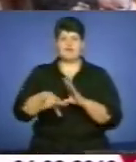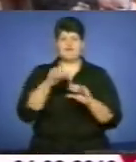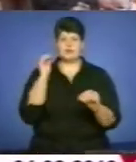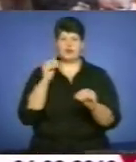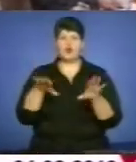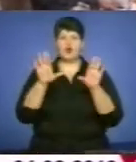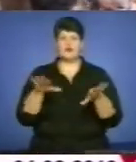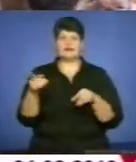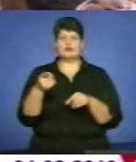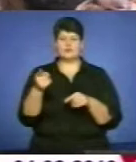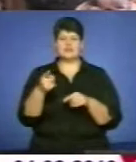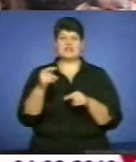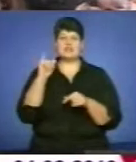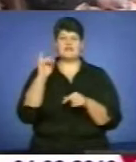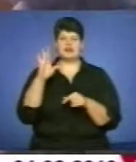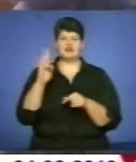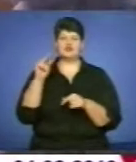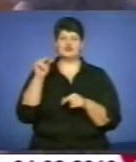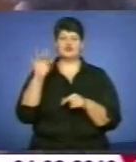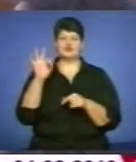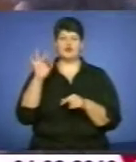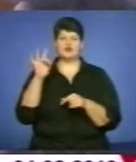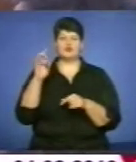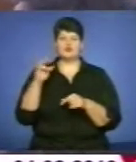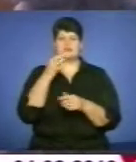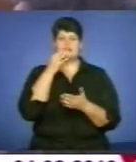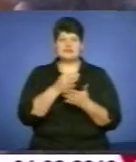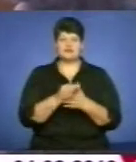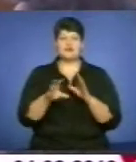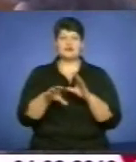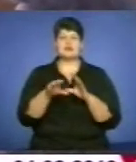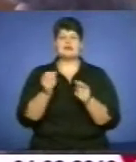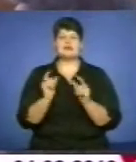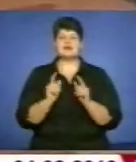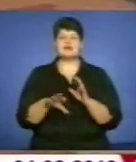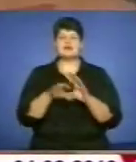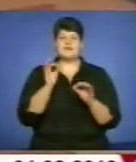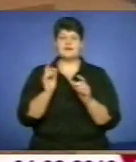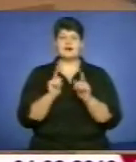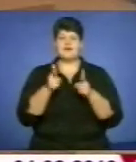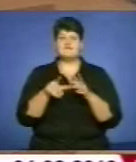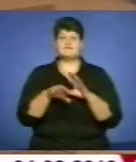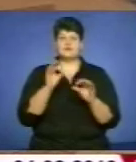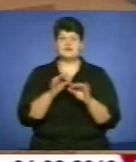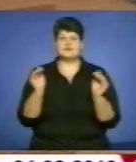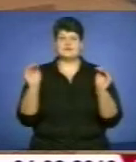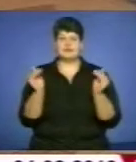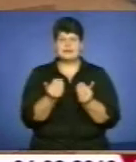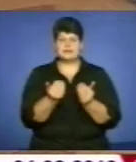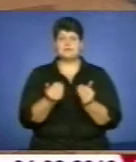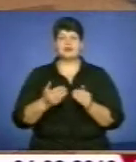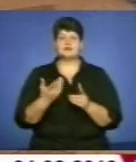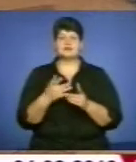виборчої комісії Іван Чорнозуб зазначив, що явка виборців низька – близько 20%. За підсумками лідирує Михайло